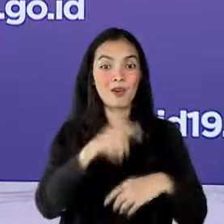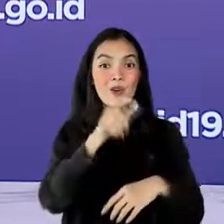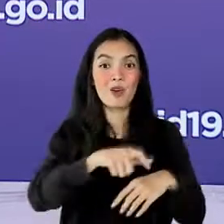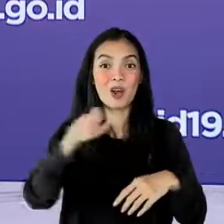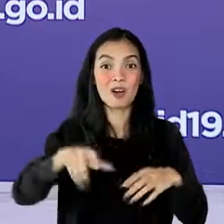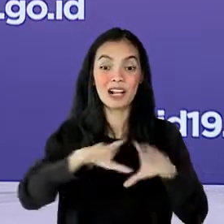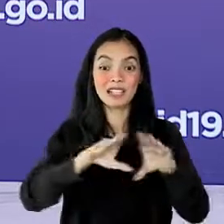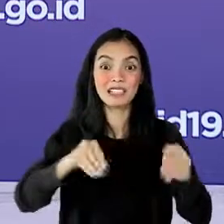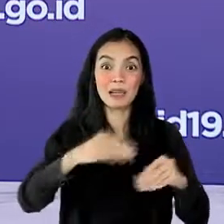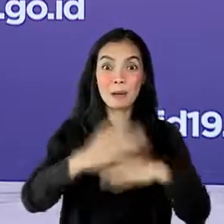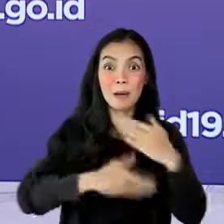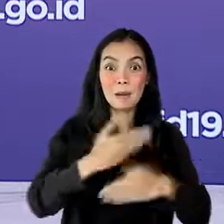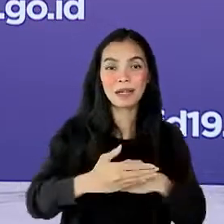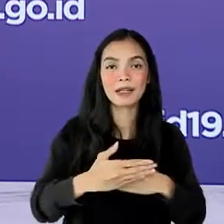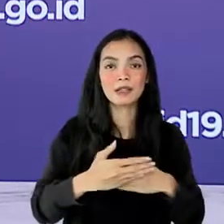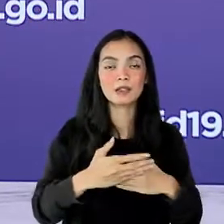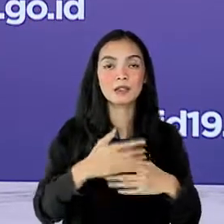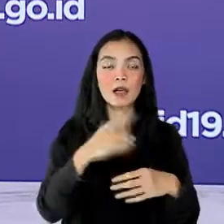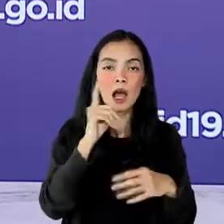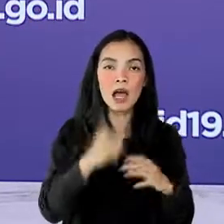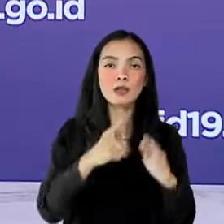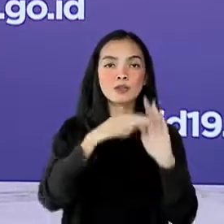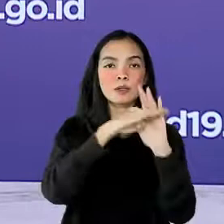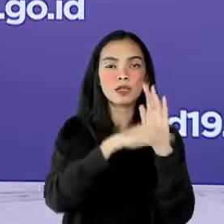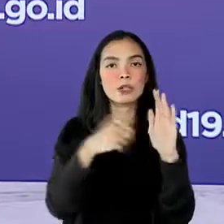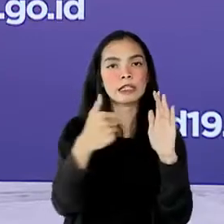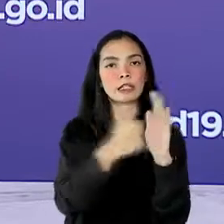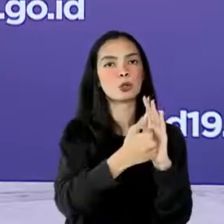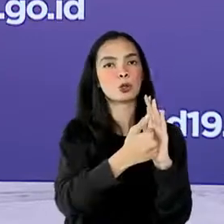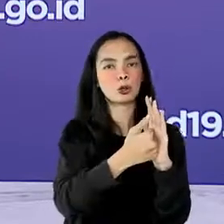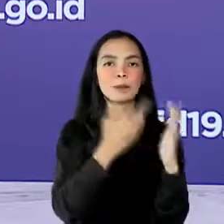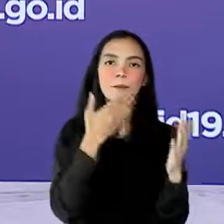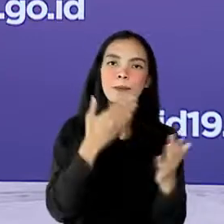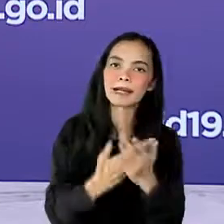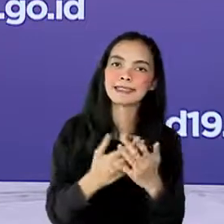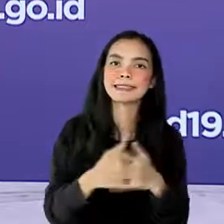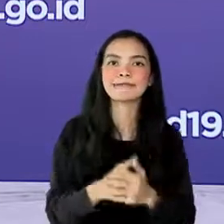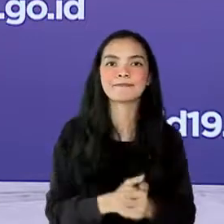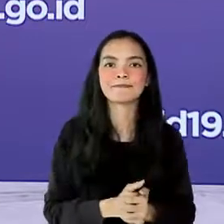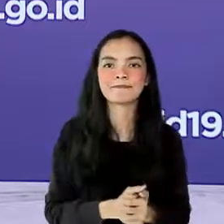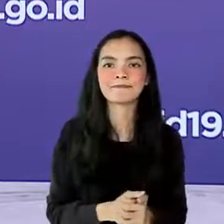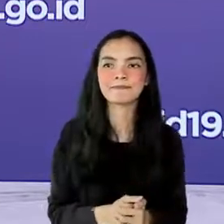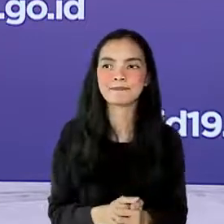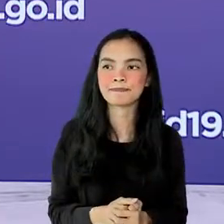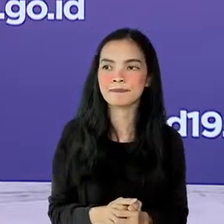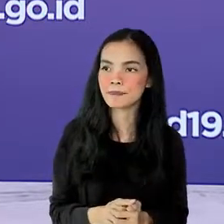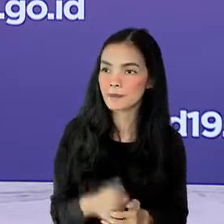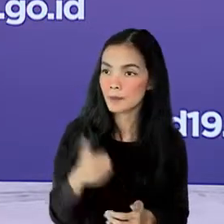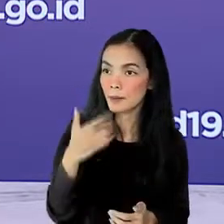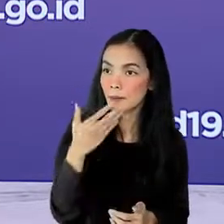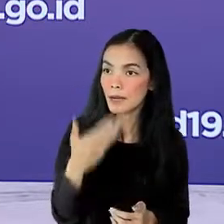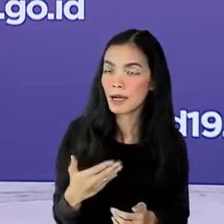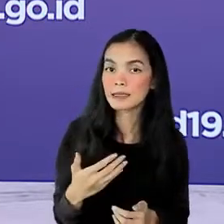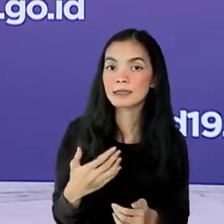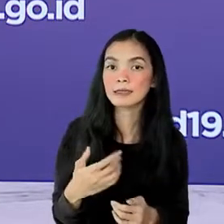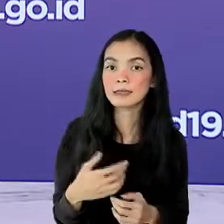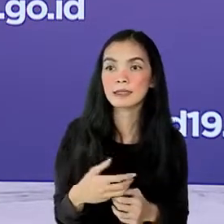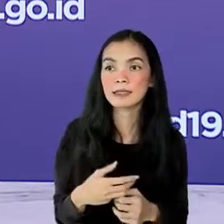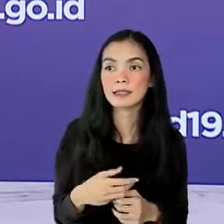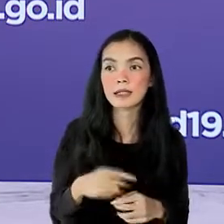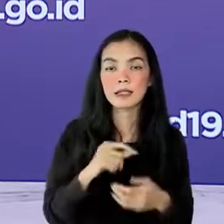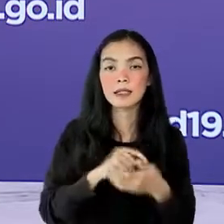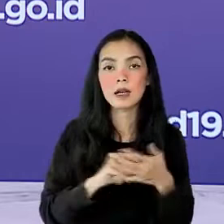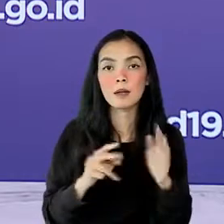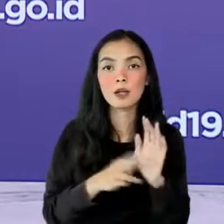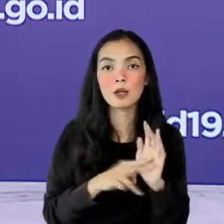yang beraktivitas sesuai dengan peraturan yang ditetapkan terima kasih terima kasih Prof terakhir dari